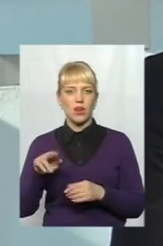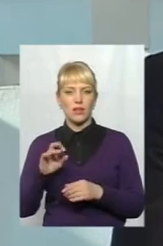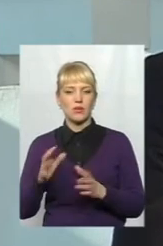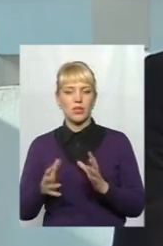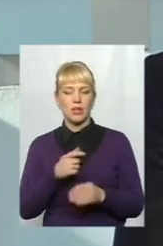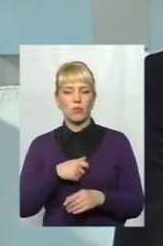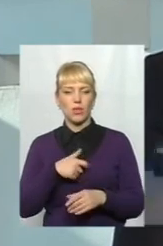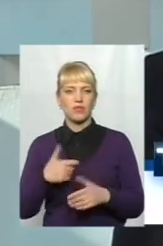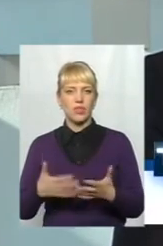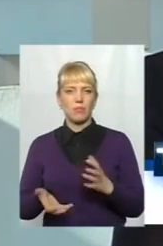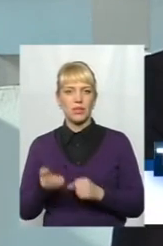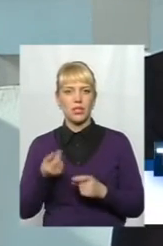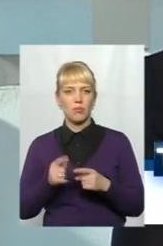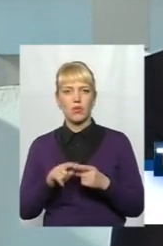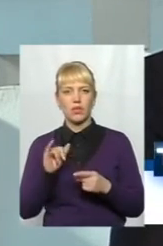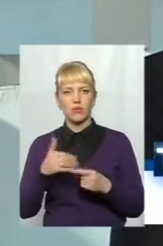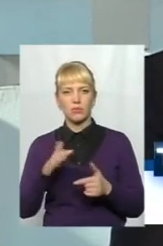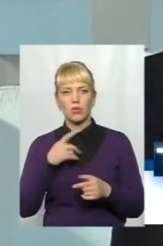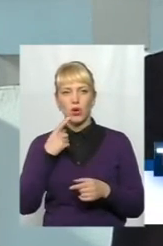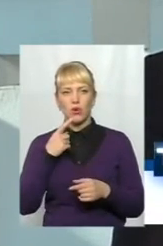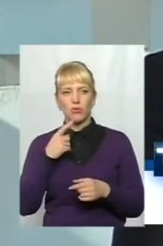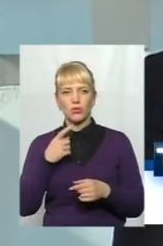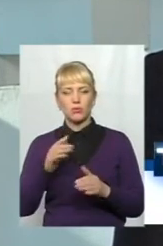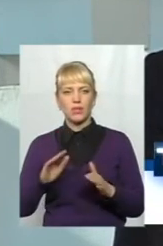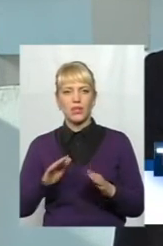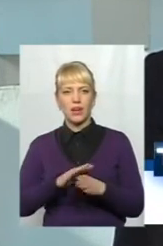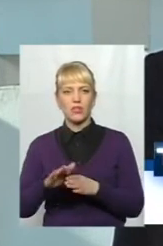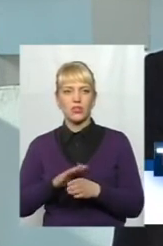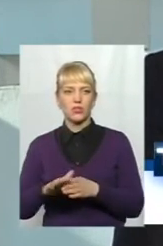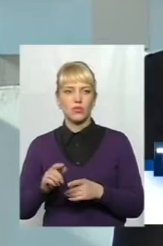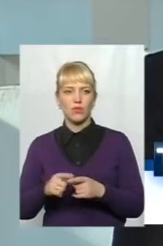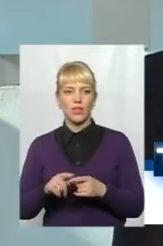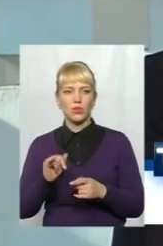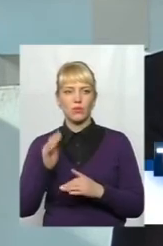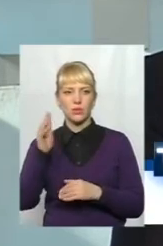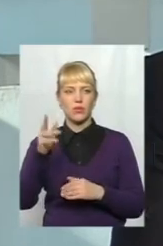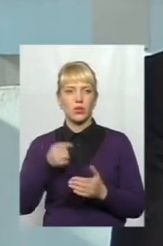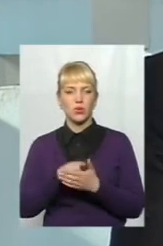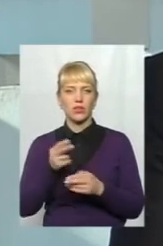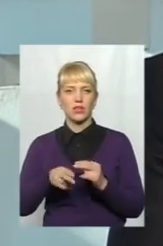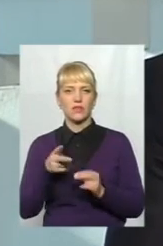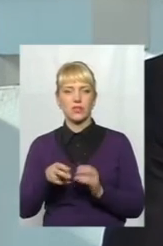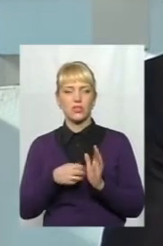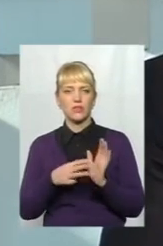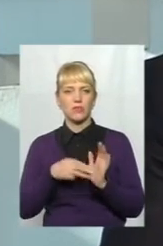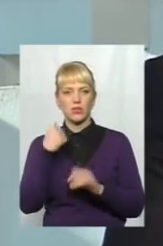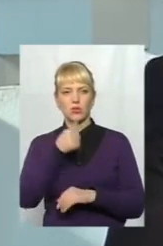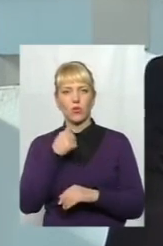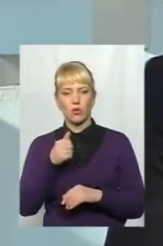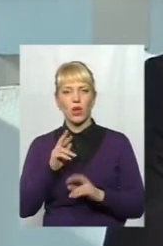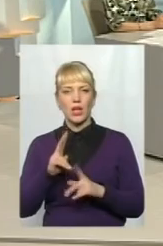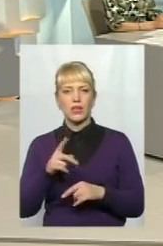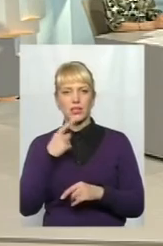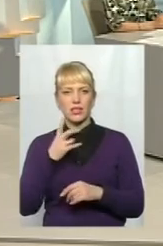ми кілька заходів таких закладаємо, які ми хочемо реалізувати в користорковій перспективі до кінця 2018 року. Тобто, як